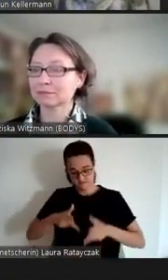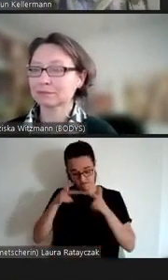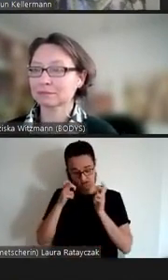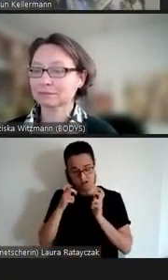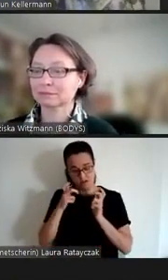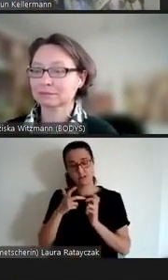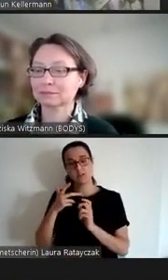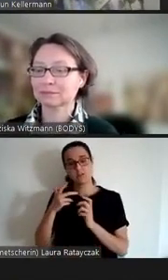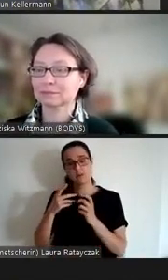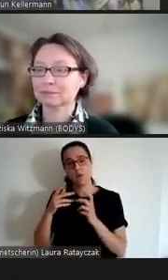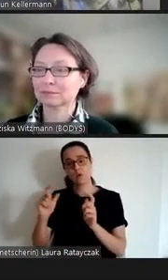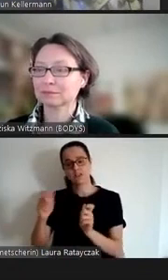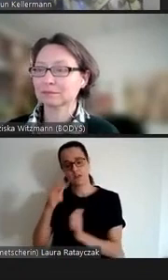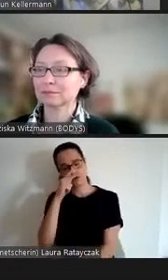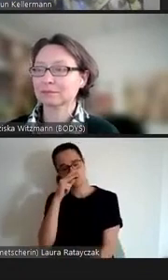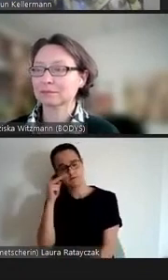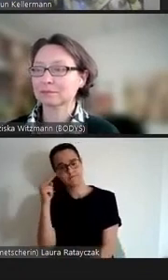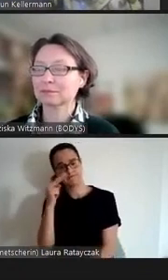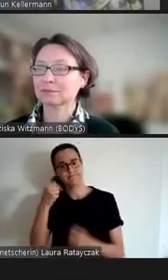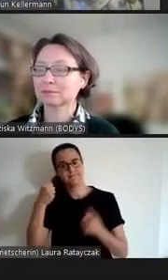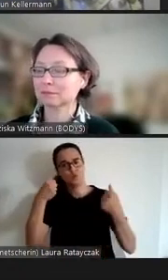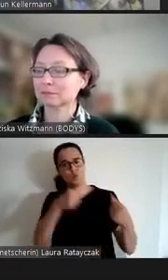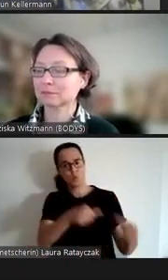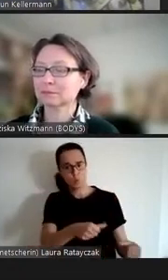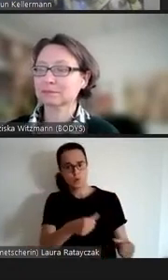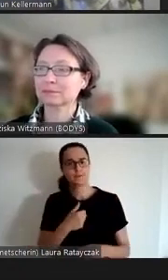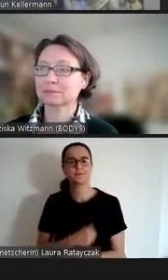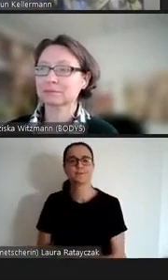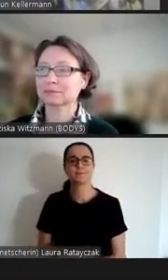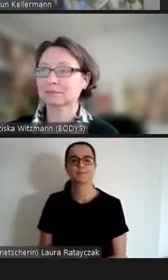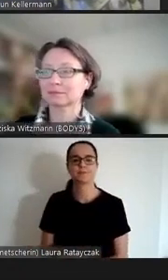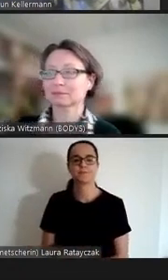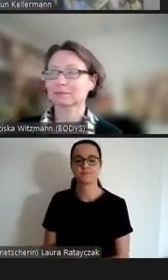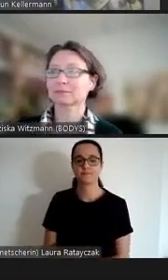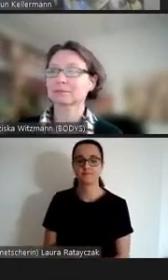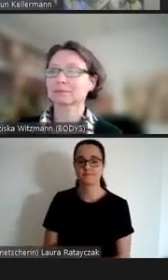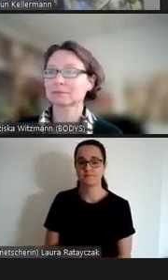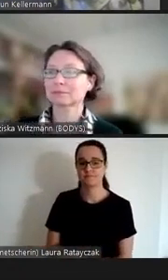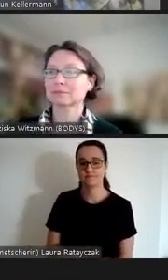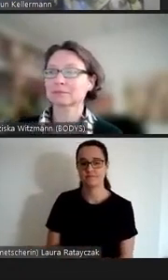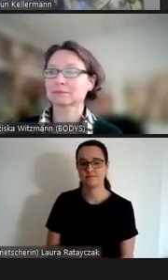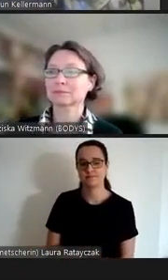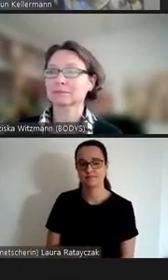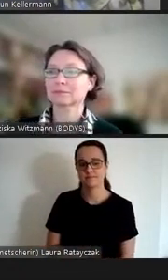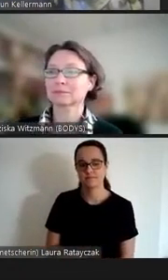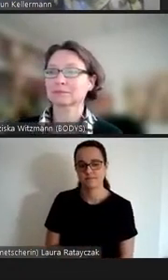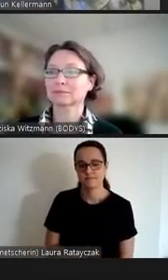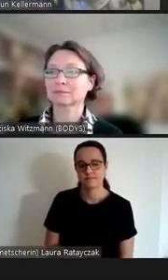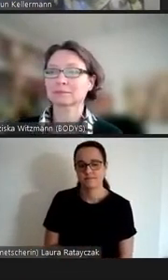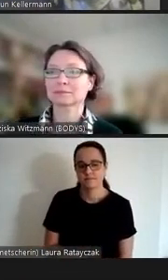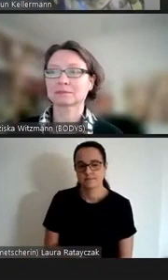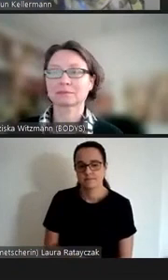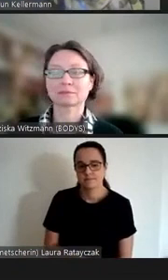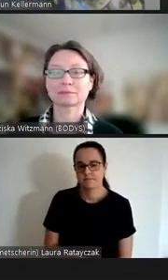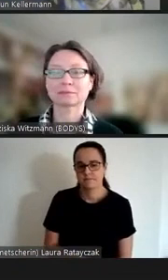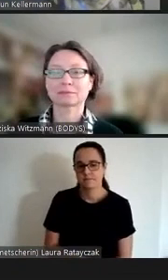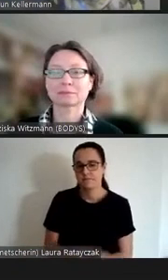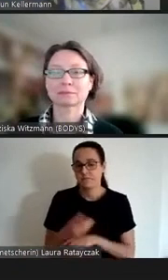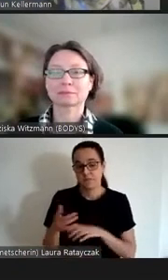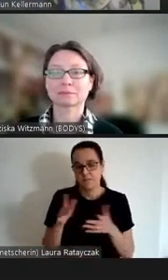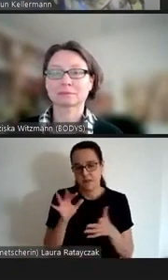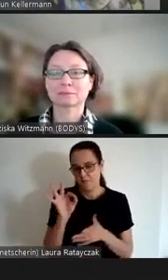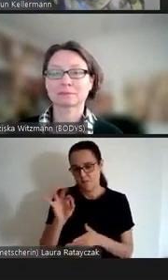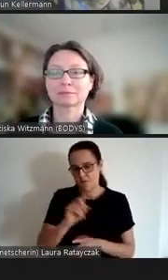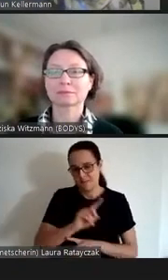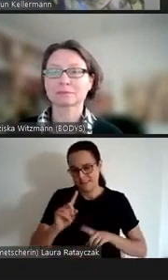gesellschaftlichen Druck Erneut und das wird Sie vielleicht nicht mehr überraschen